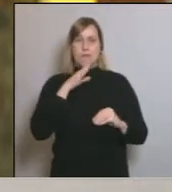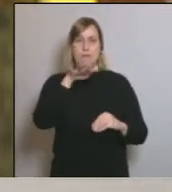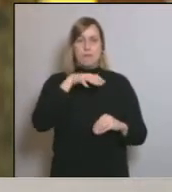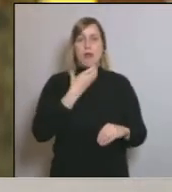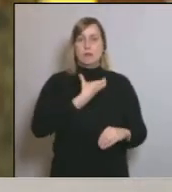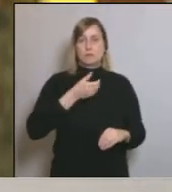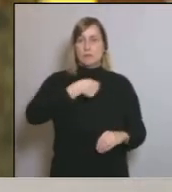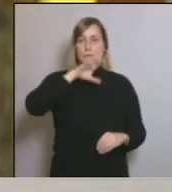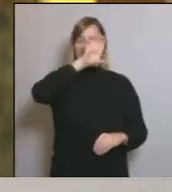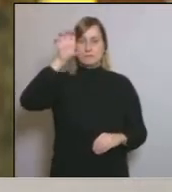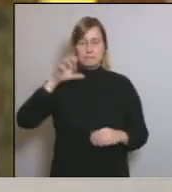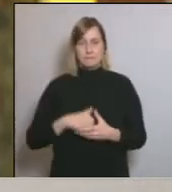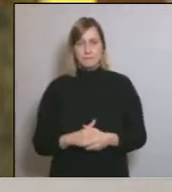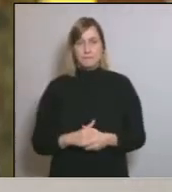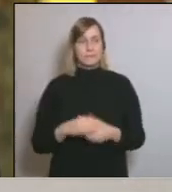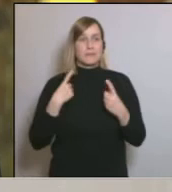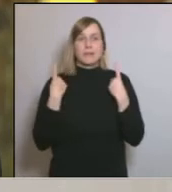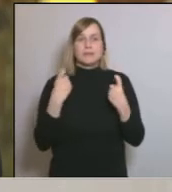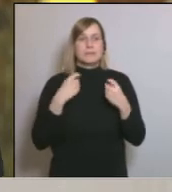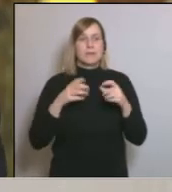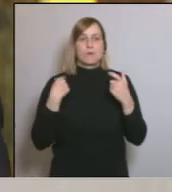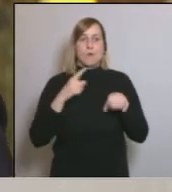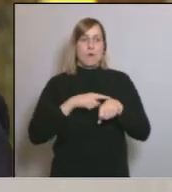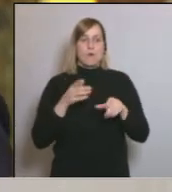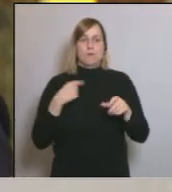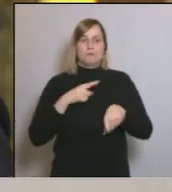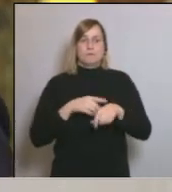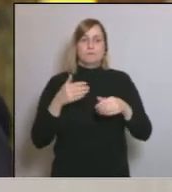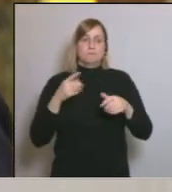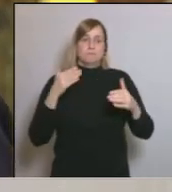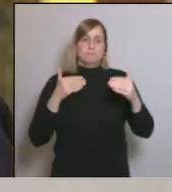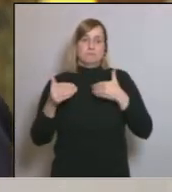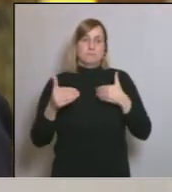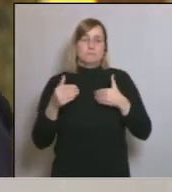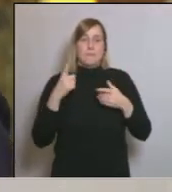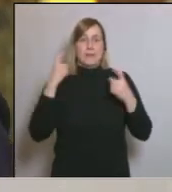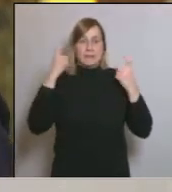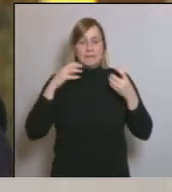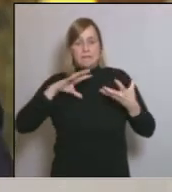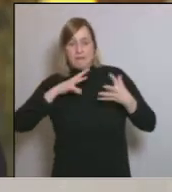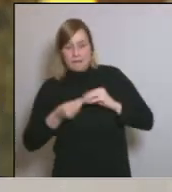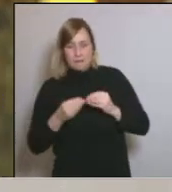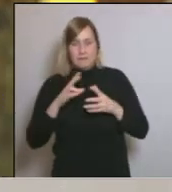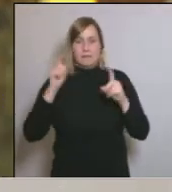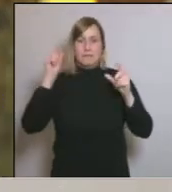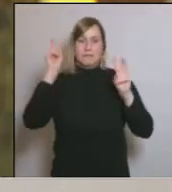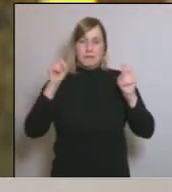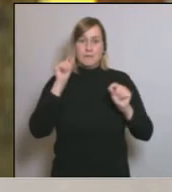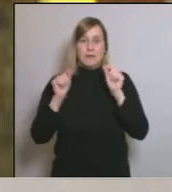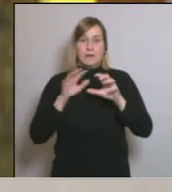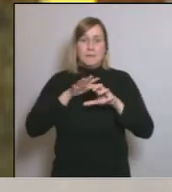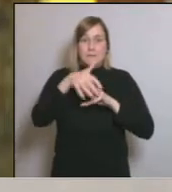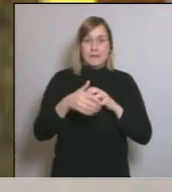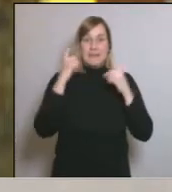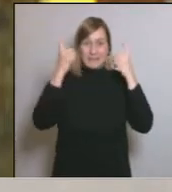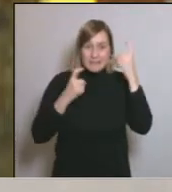país. Necessitem aquest marge de maniobra per gestionar l'impacte de la pandèmia i poder prendre totes les mesures necessàries per ajudar